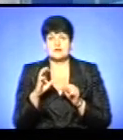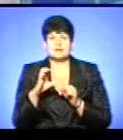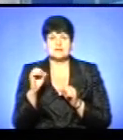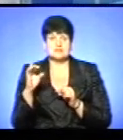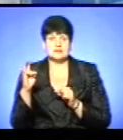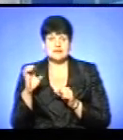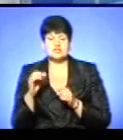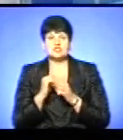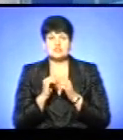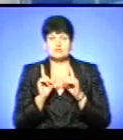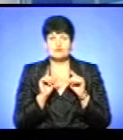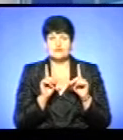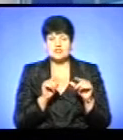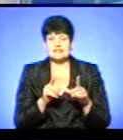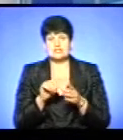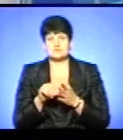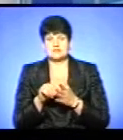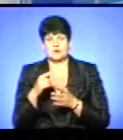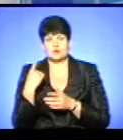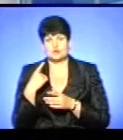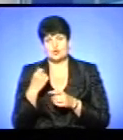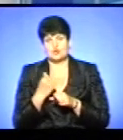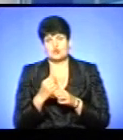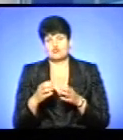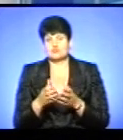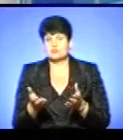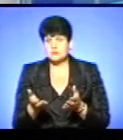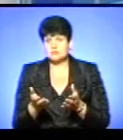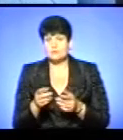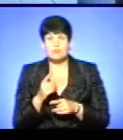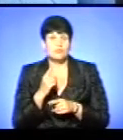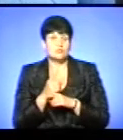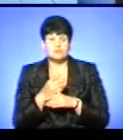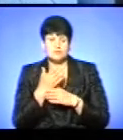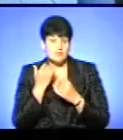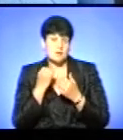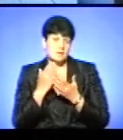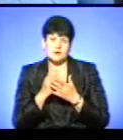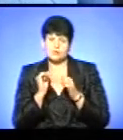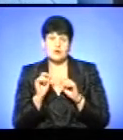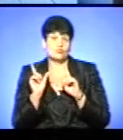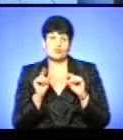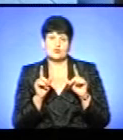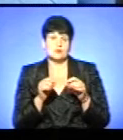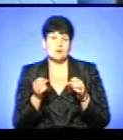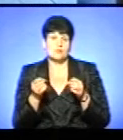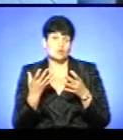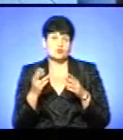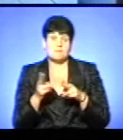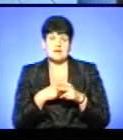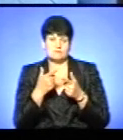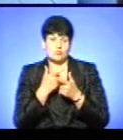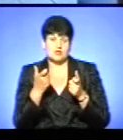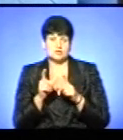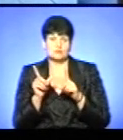які будуть ще частіше виїжджали, ніж представники обласної робочої групи. Мораторії нема, то ми маємо право поїхати просто без попереження, нічого, маємо